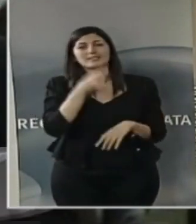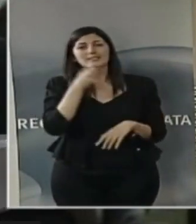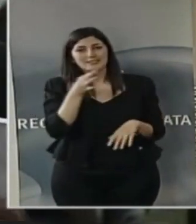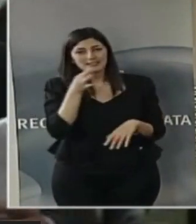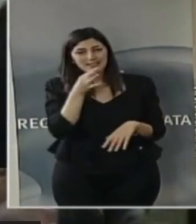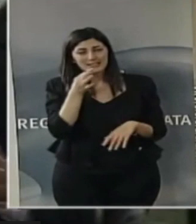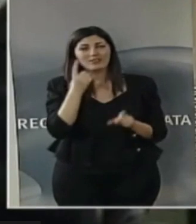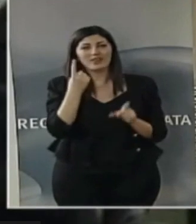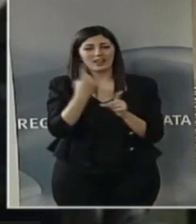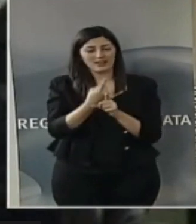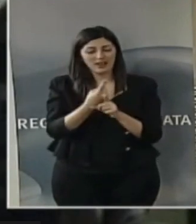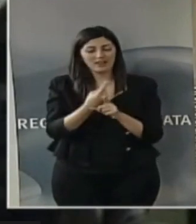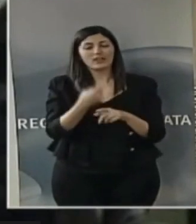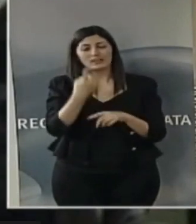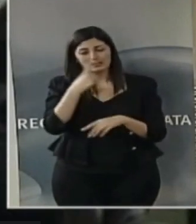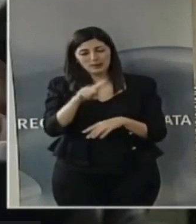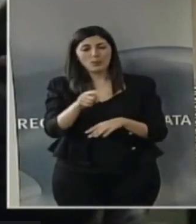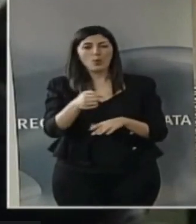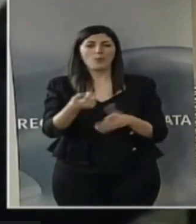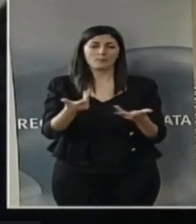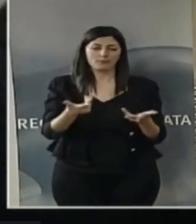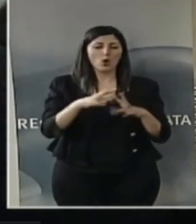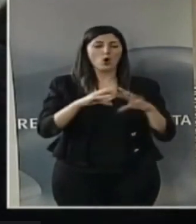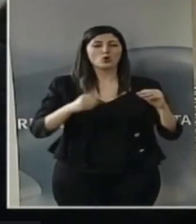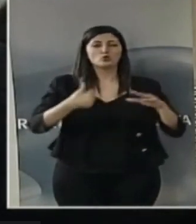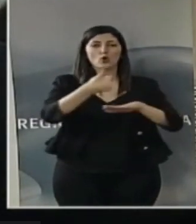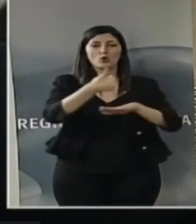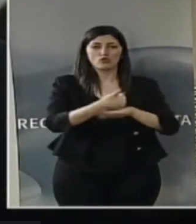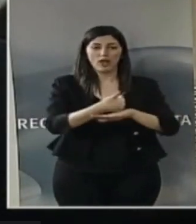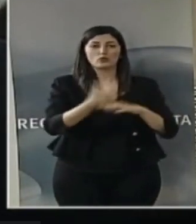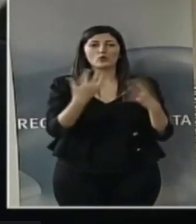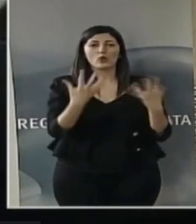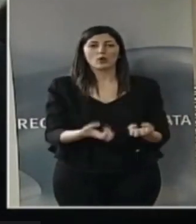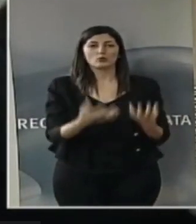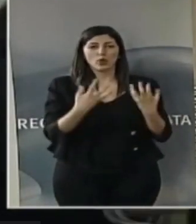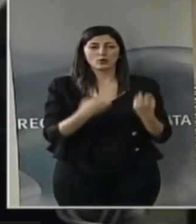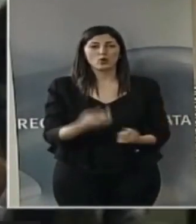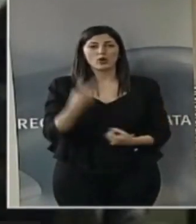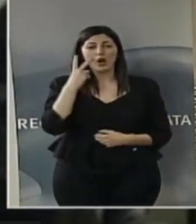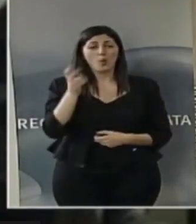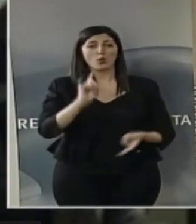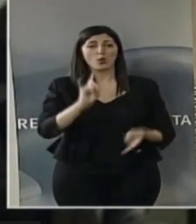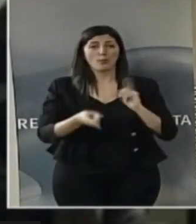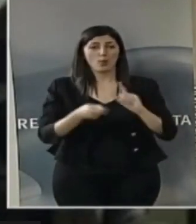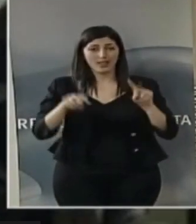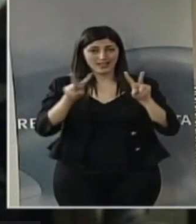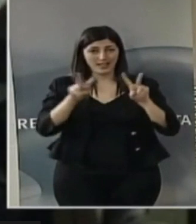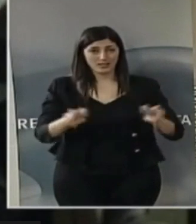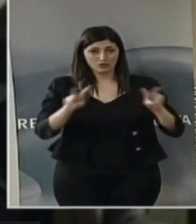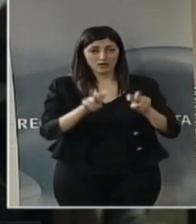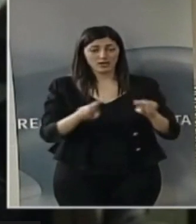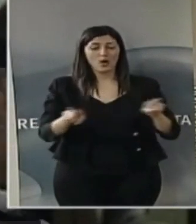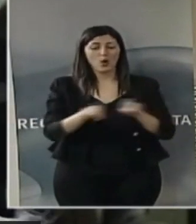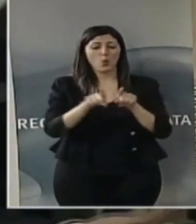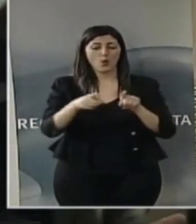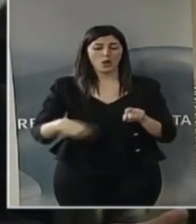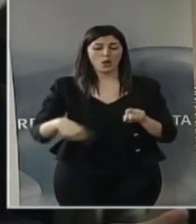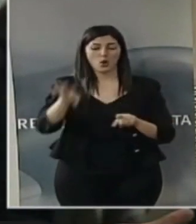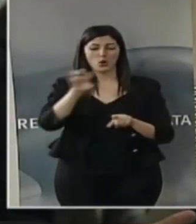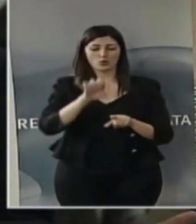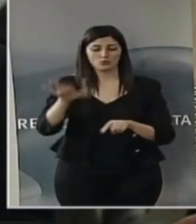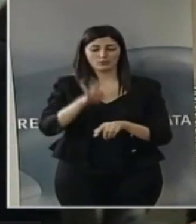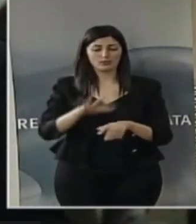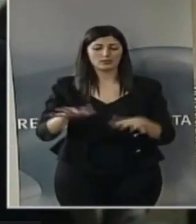come soggetto attuatore di alcuni aspetti delle politiche, per esempio della ricerca, come l'abbiamo coinvolto noi nei